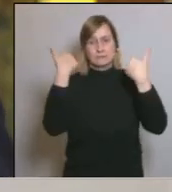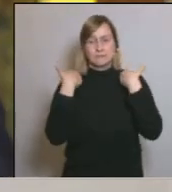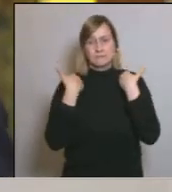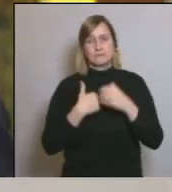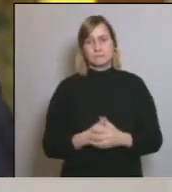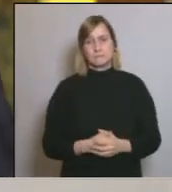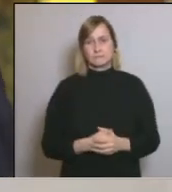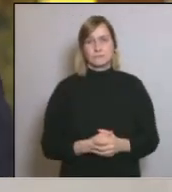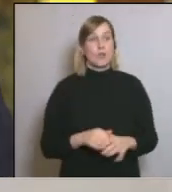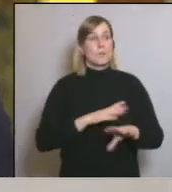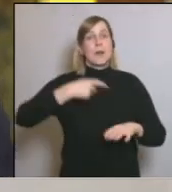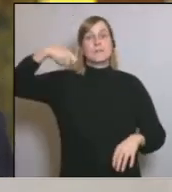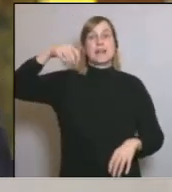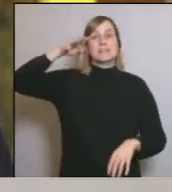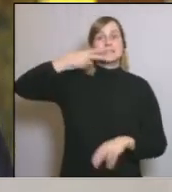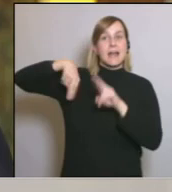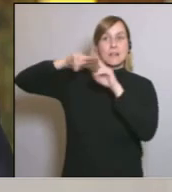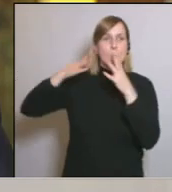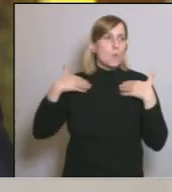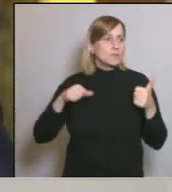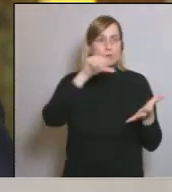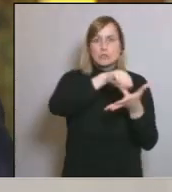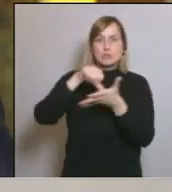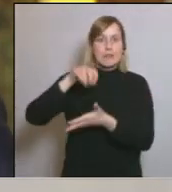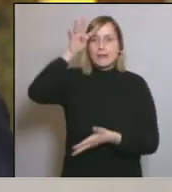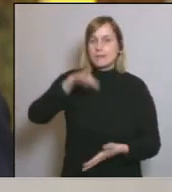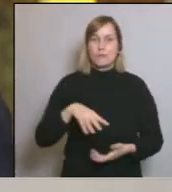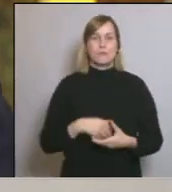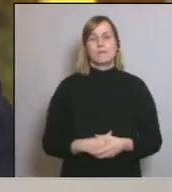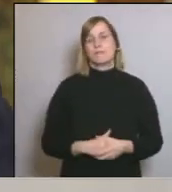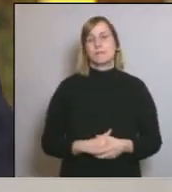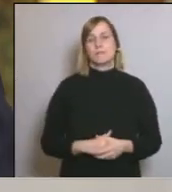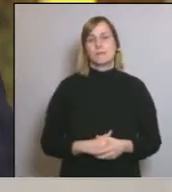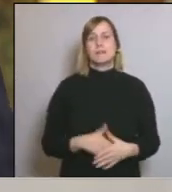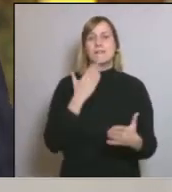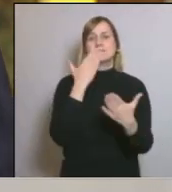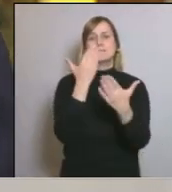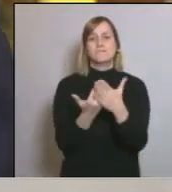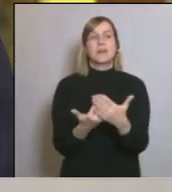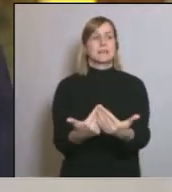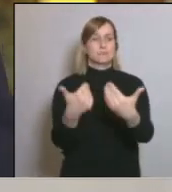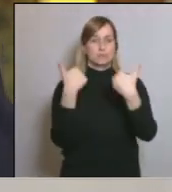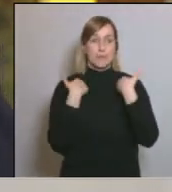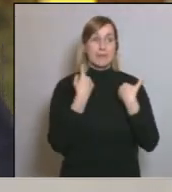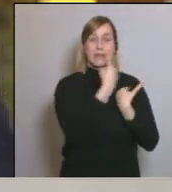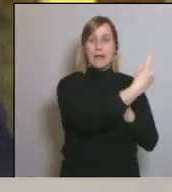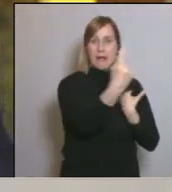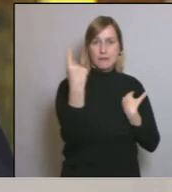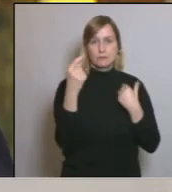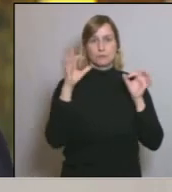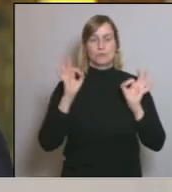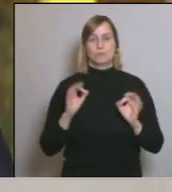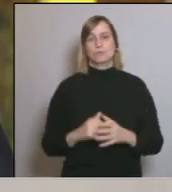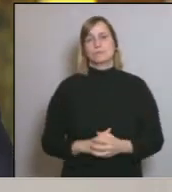No del president de la Generalitat, no de qualsevol ciutadà i ciutadana de Catalunya. Apel·lo a la responsabilitat de cada un de nosaltres en aquests moments.